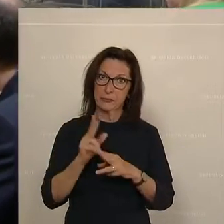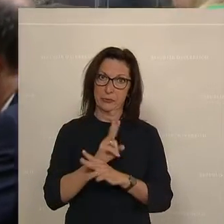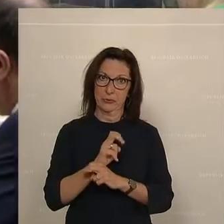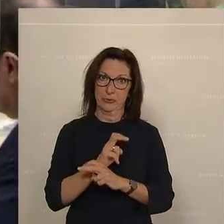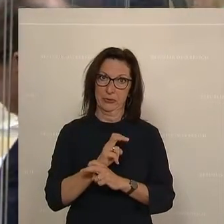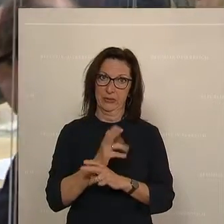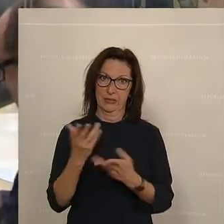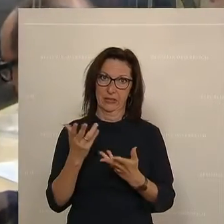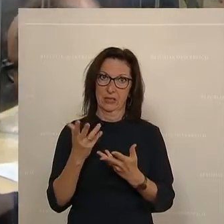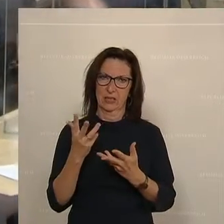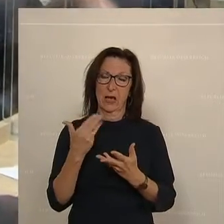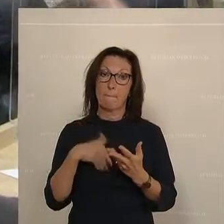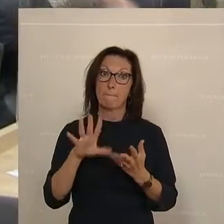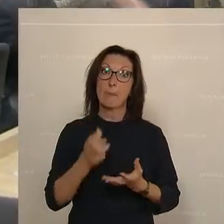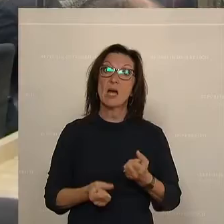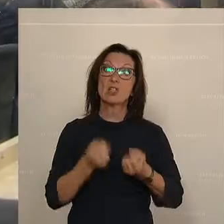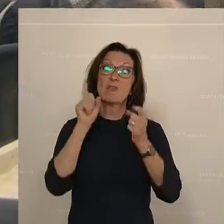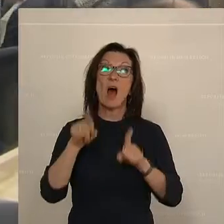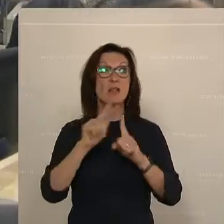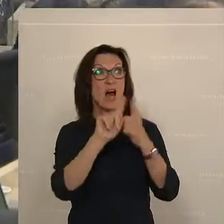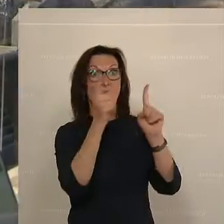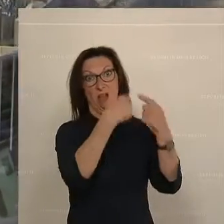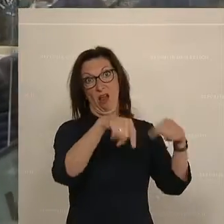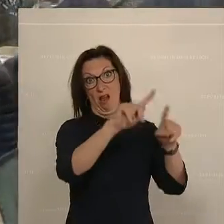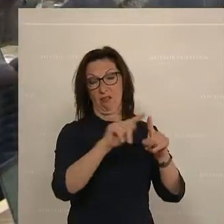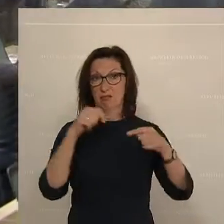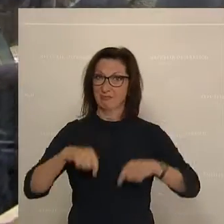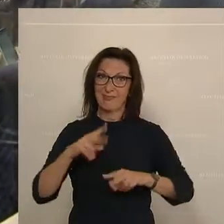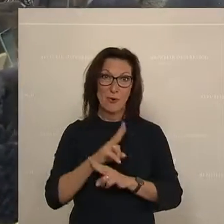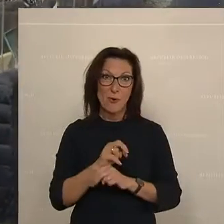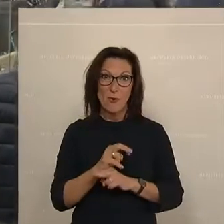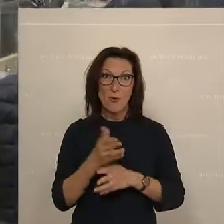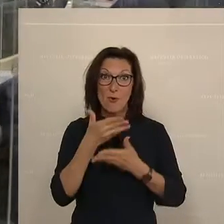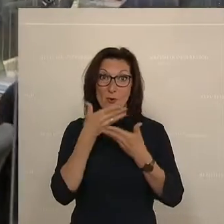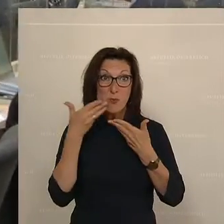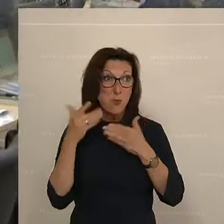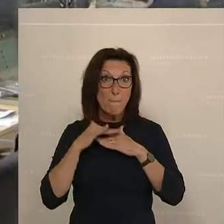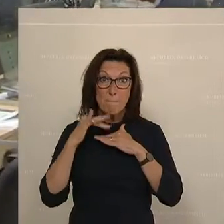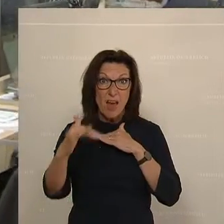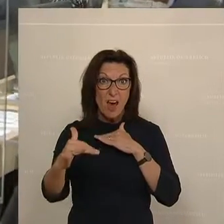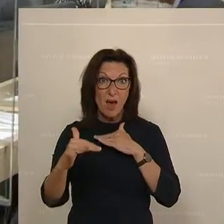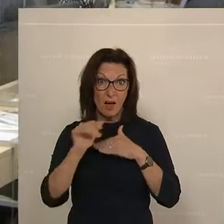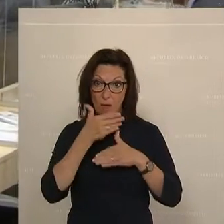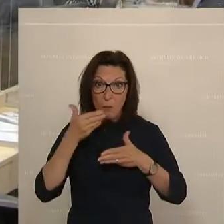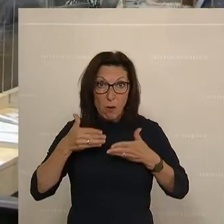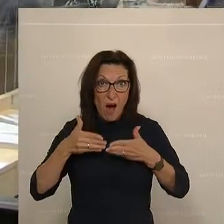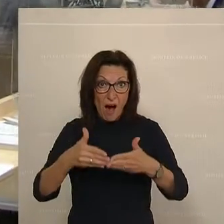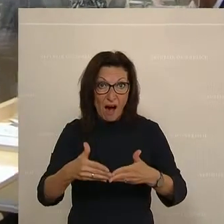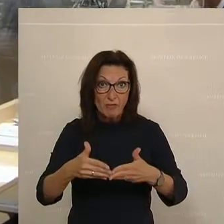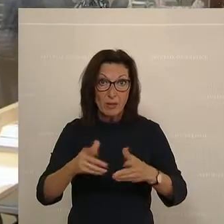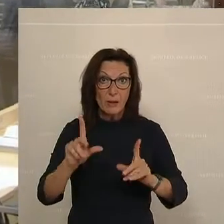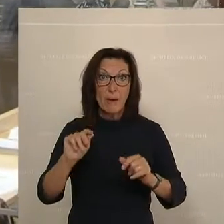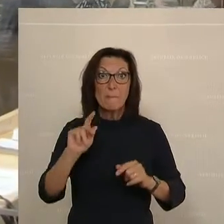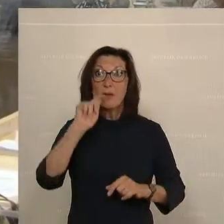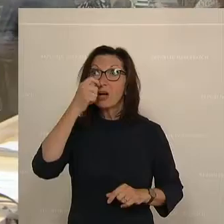ungleich schwieriger als für andere Länder. Österreich hat keine Seehäfen. Wir brauchen Partner für den Transport dieses Gases von